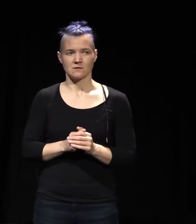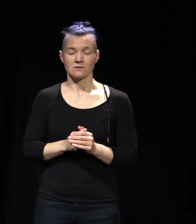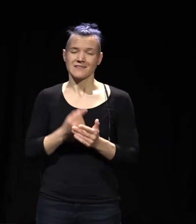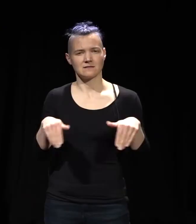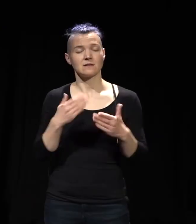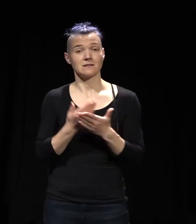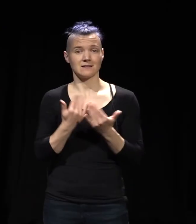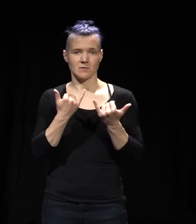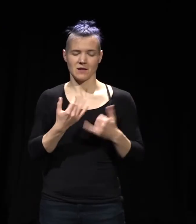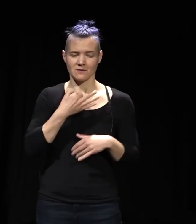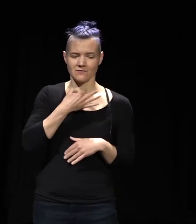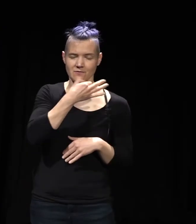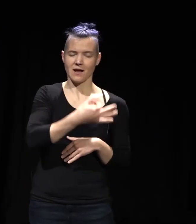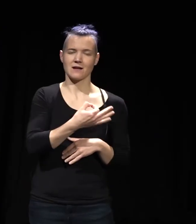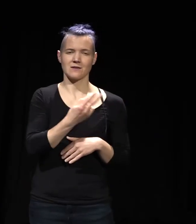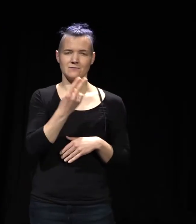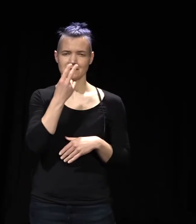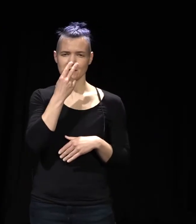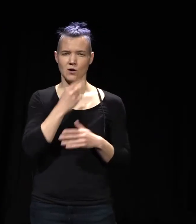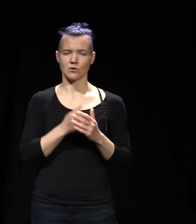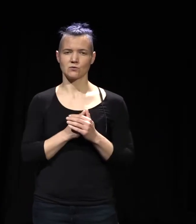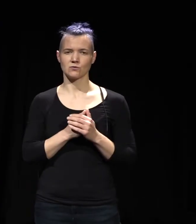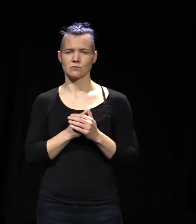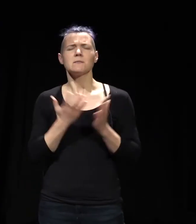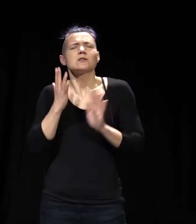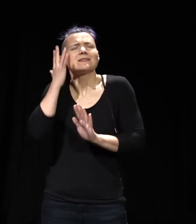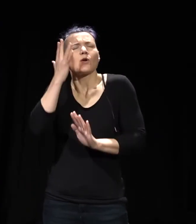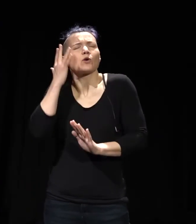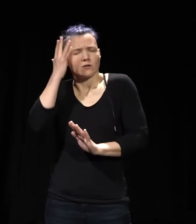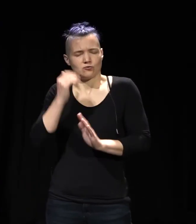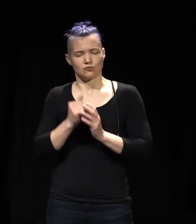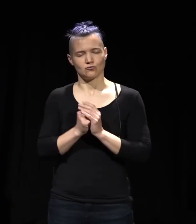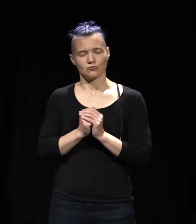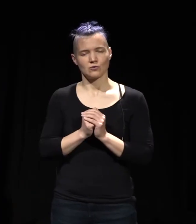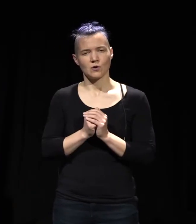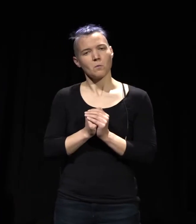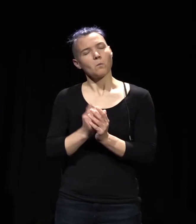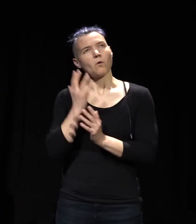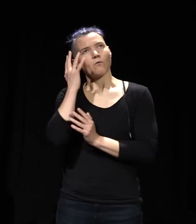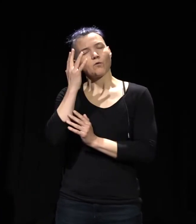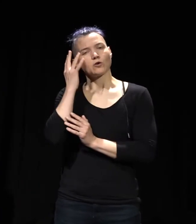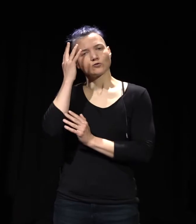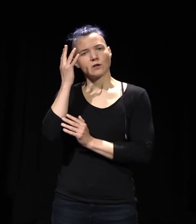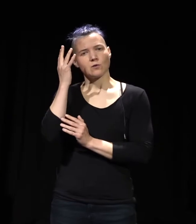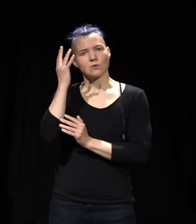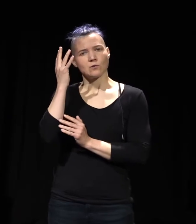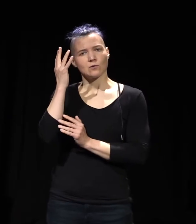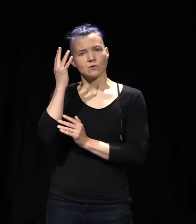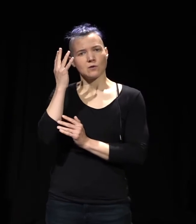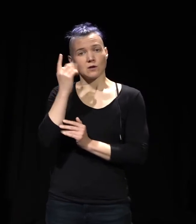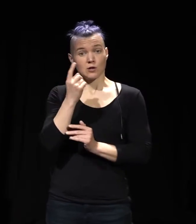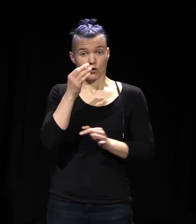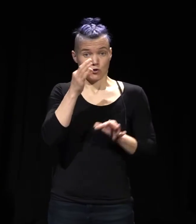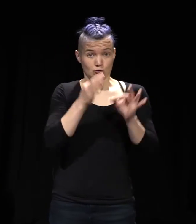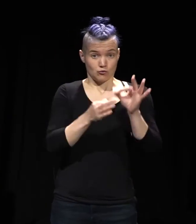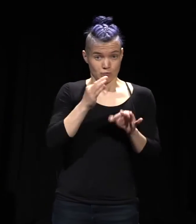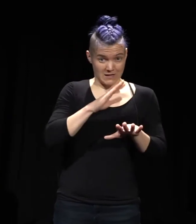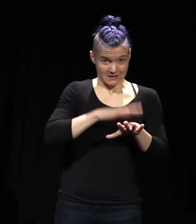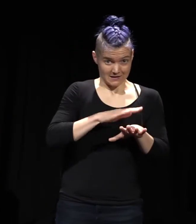Exklusion. Wenn man jetzt rein theoretisch davon ausgehen würde, dass man pro Spielzeit eine